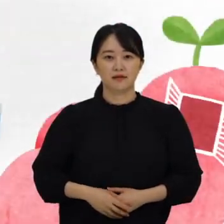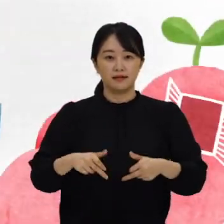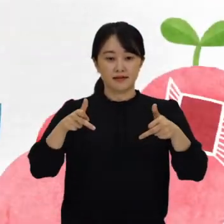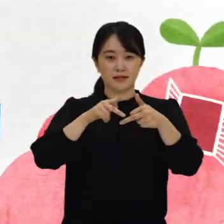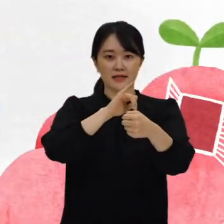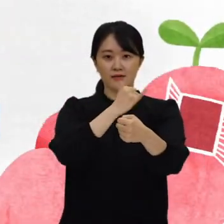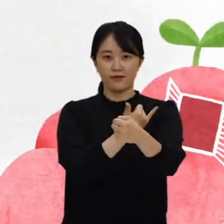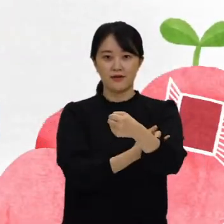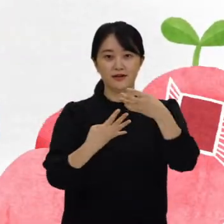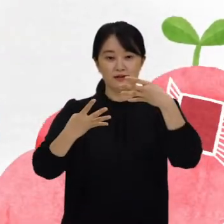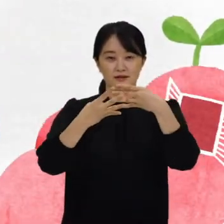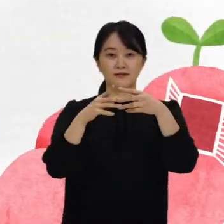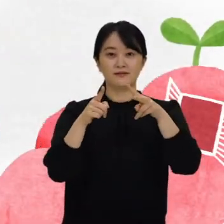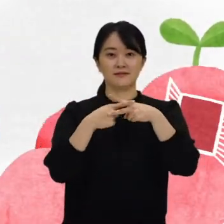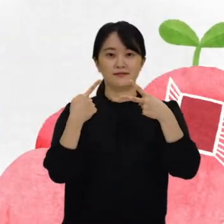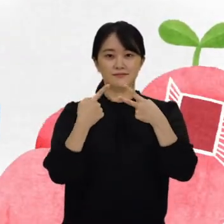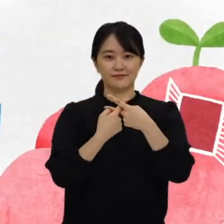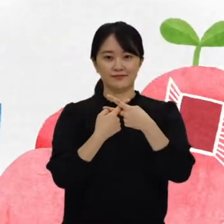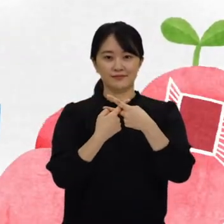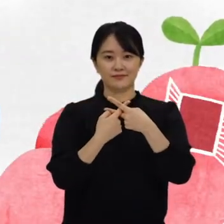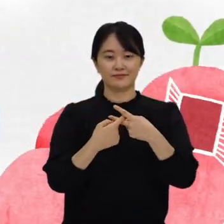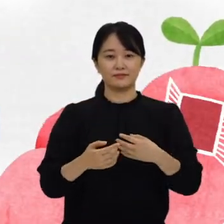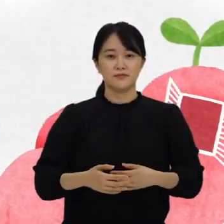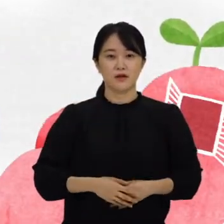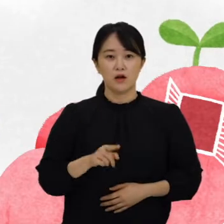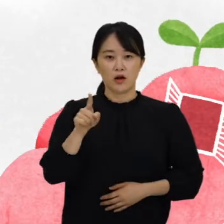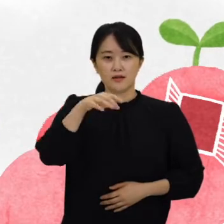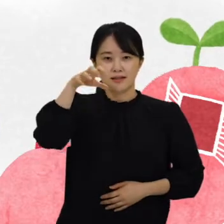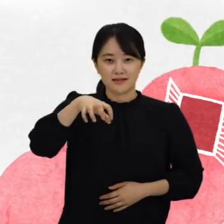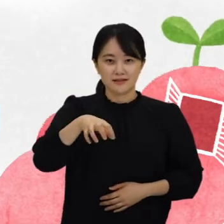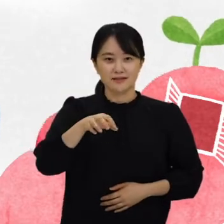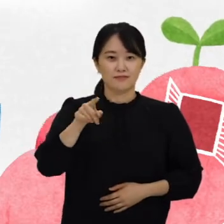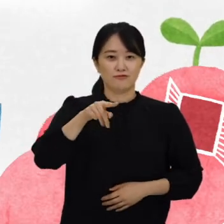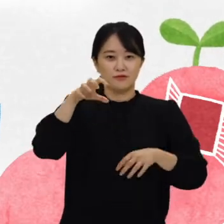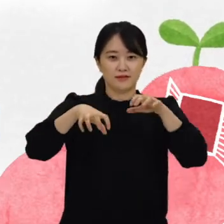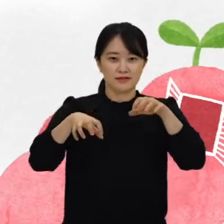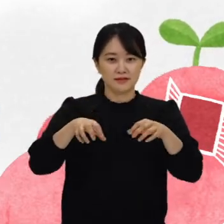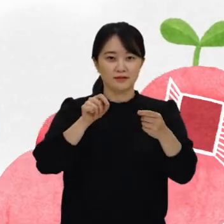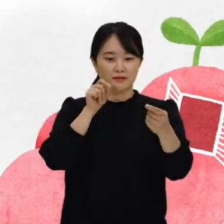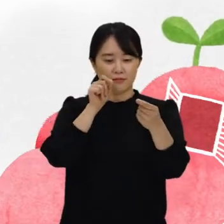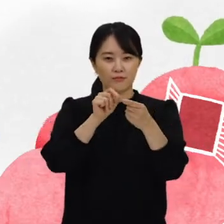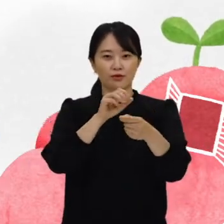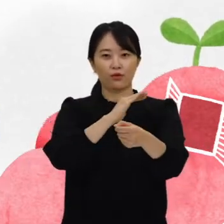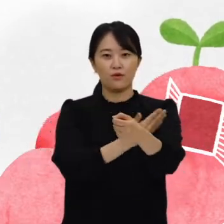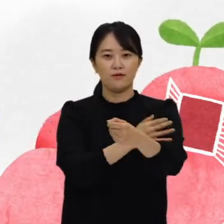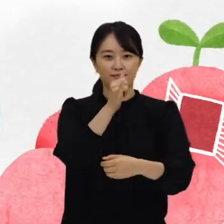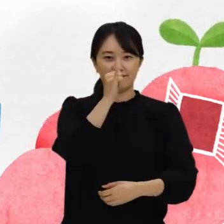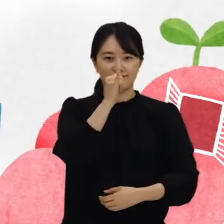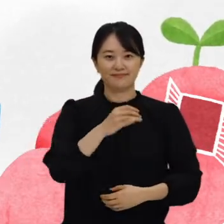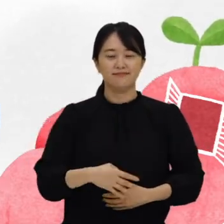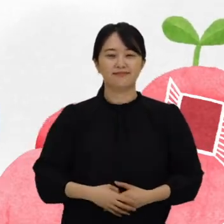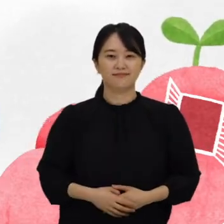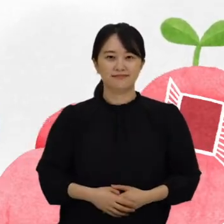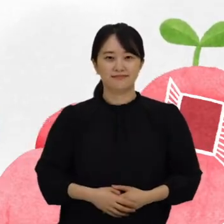유엔 장애인 권리협약의 이해, 어디든 무엇에든 접근할 권리가 있어요.